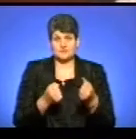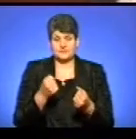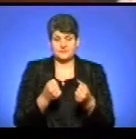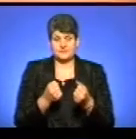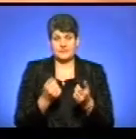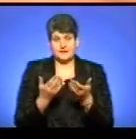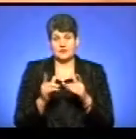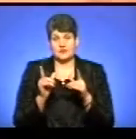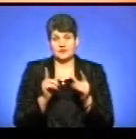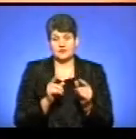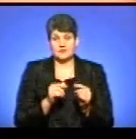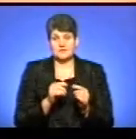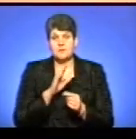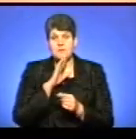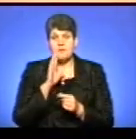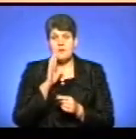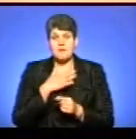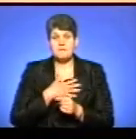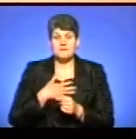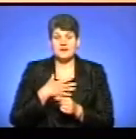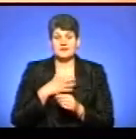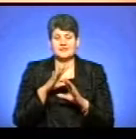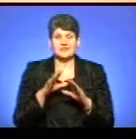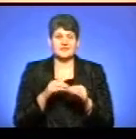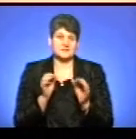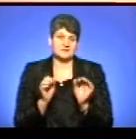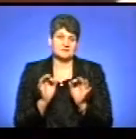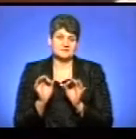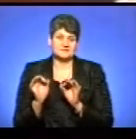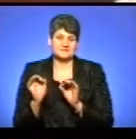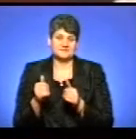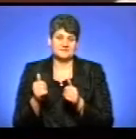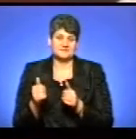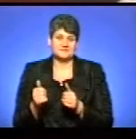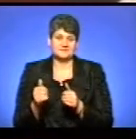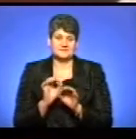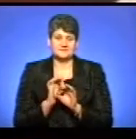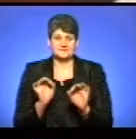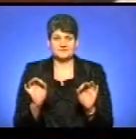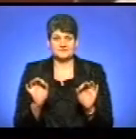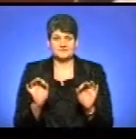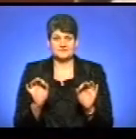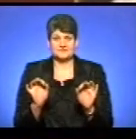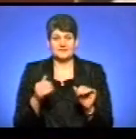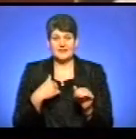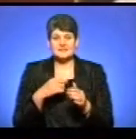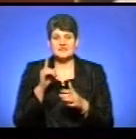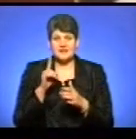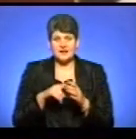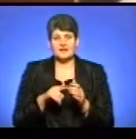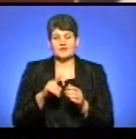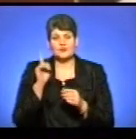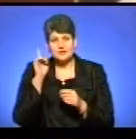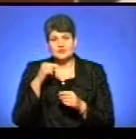їжу, тільки мама переживає, а так все чудово. Я знаю, що я в